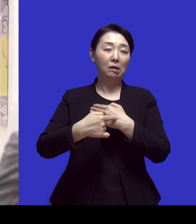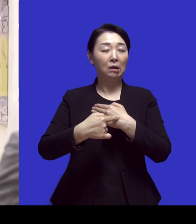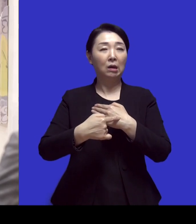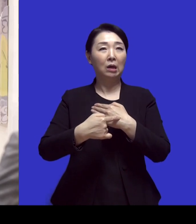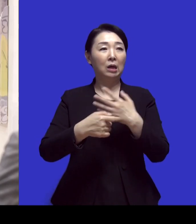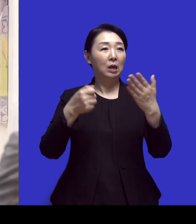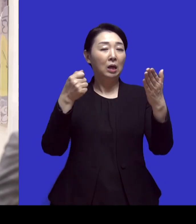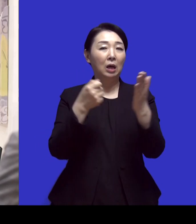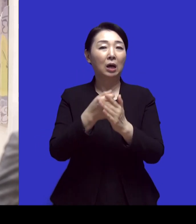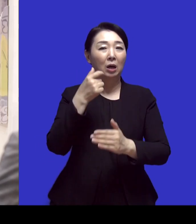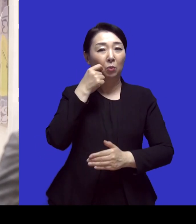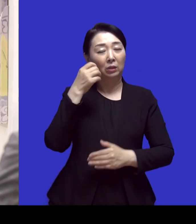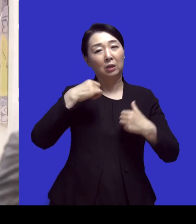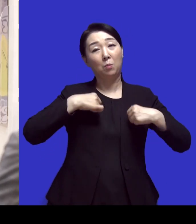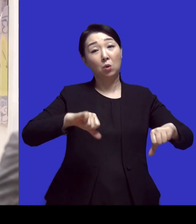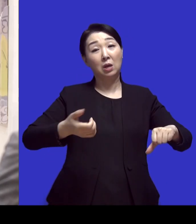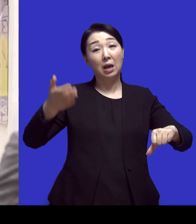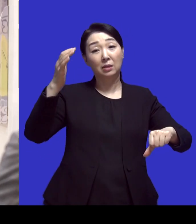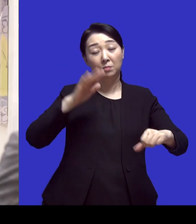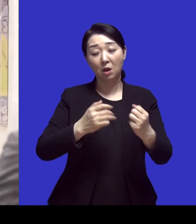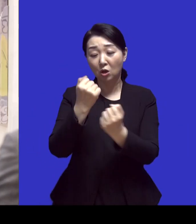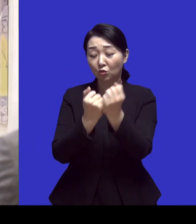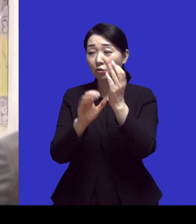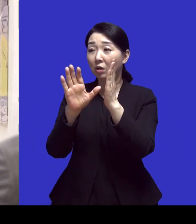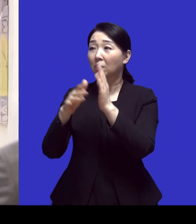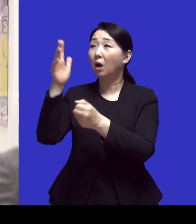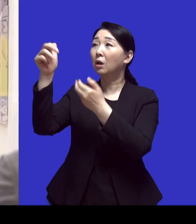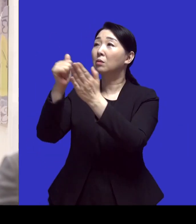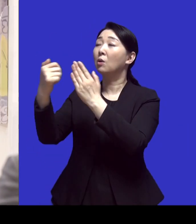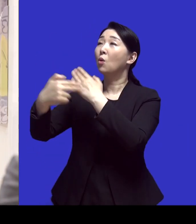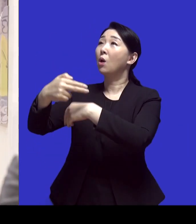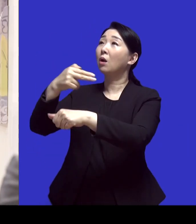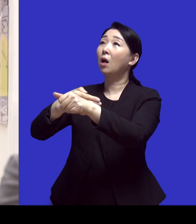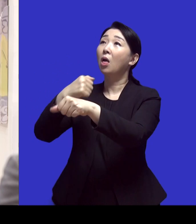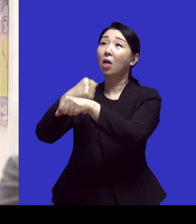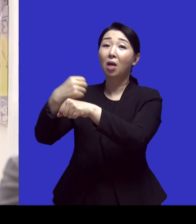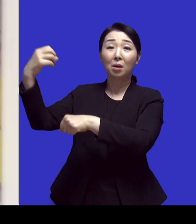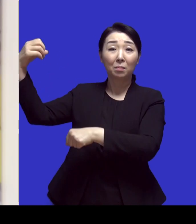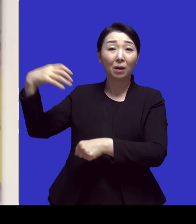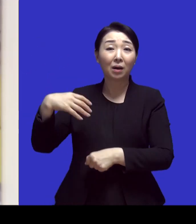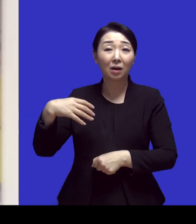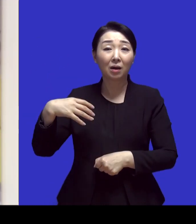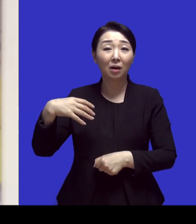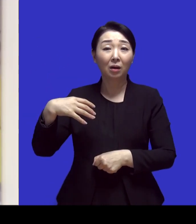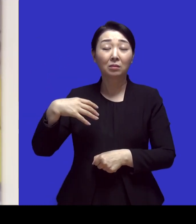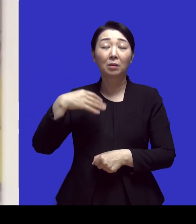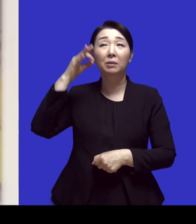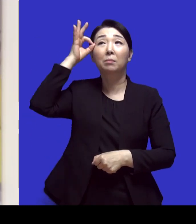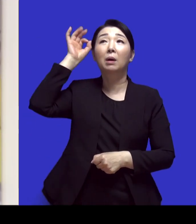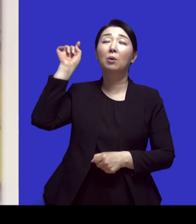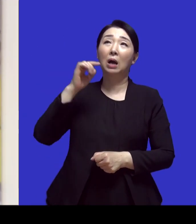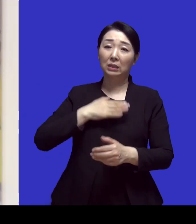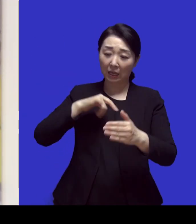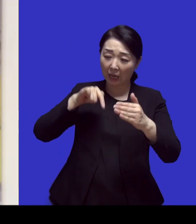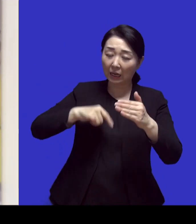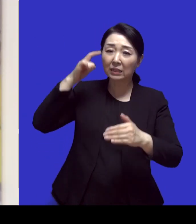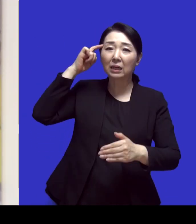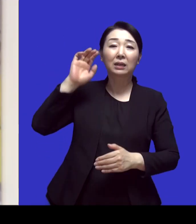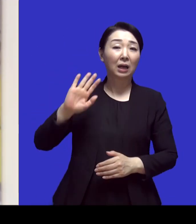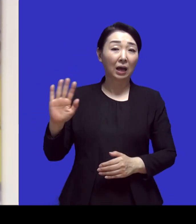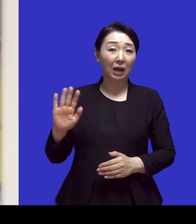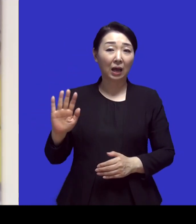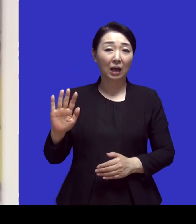그러던 차에 수련을 갔는데 하나님이 그 말씀을 주시니까 딱 드는 생각이 이건 내 안에서 나온 생각이